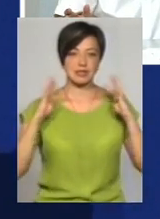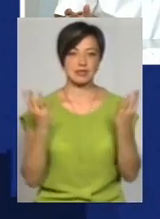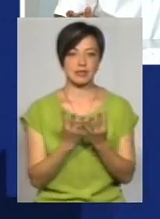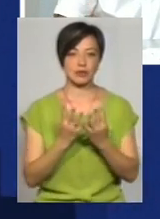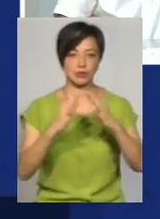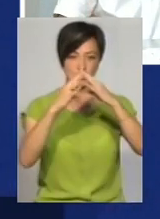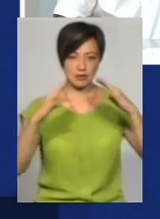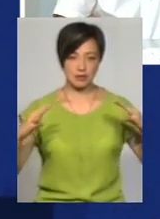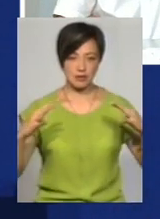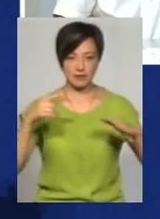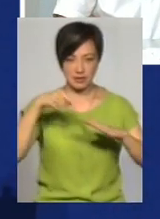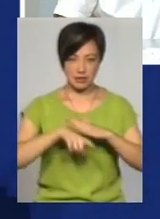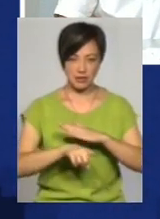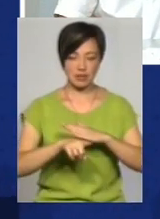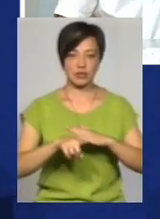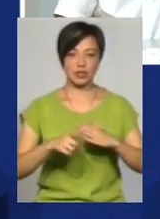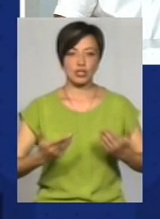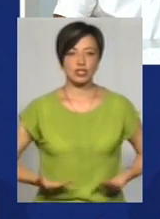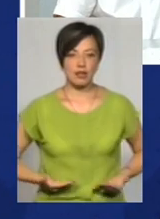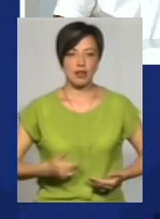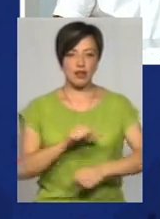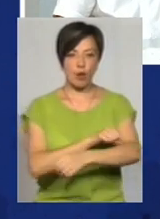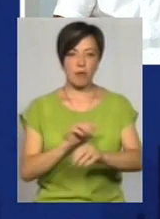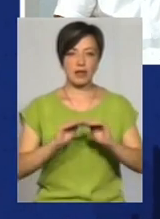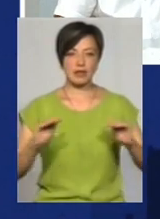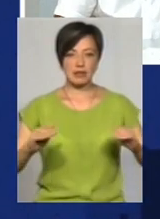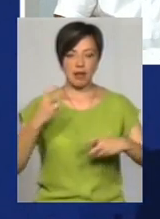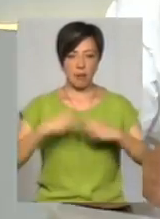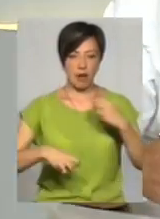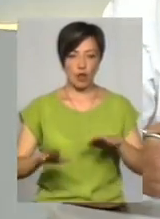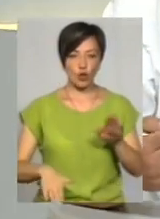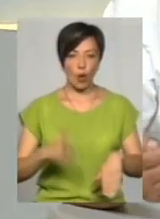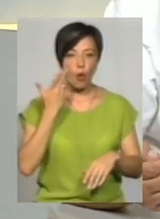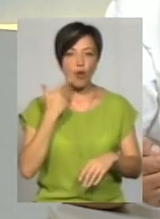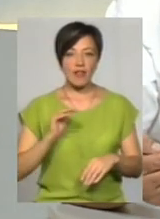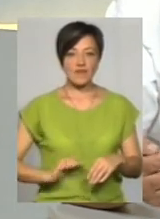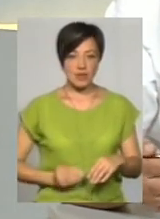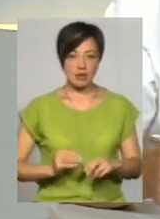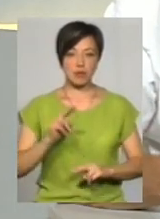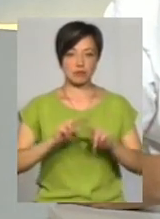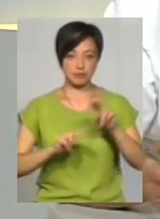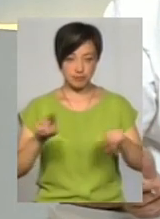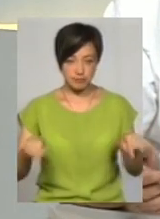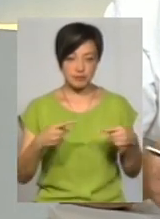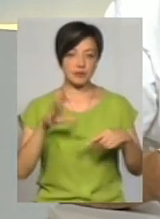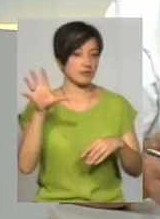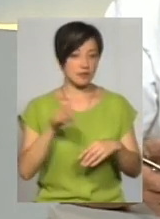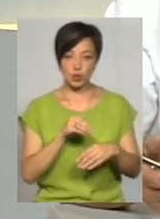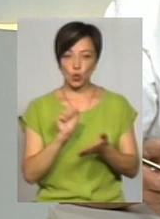накривали. В середині жили наркомани, діти ломали ноги. І коли забудовник взяв на відбудову, він взяв всі